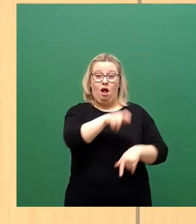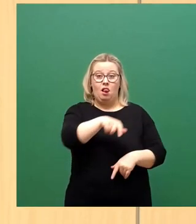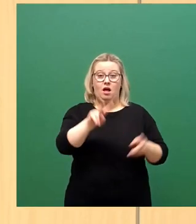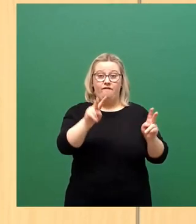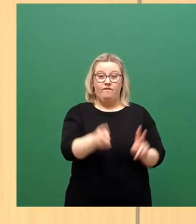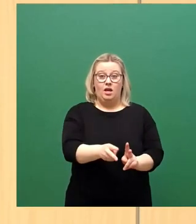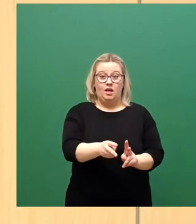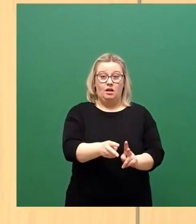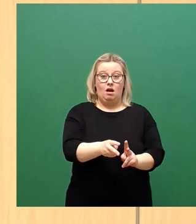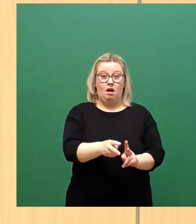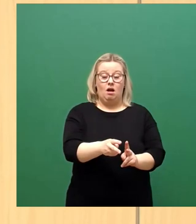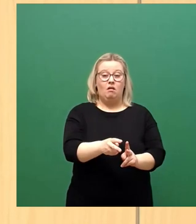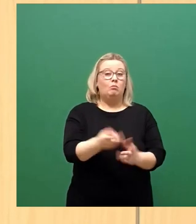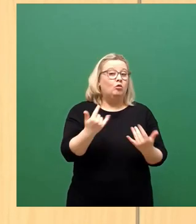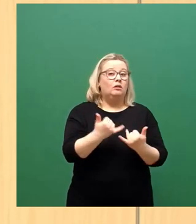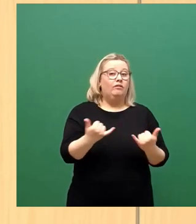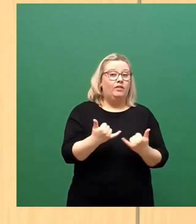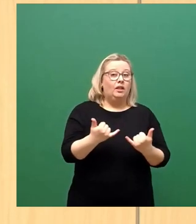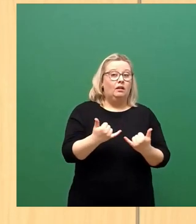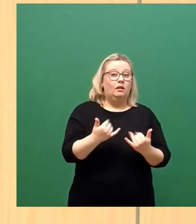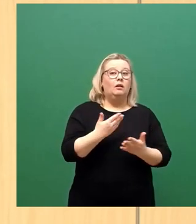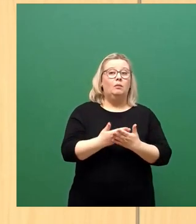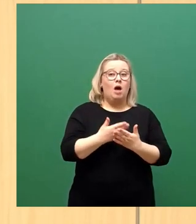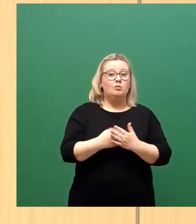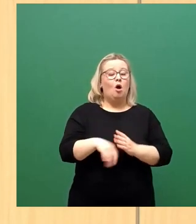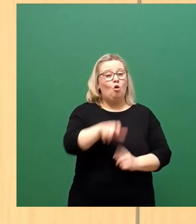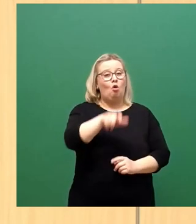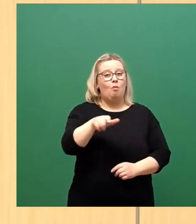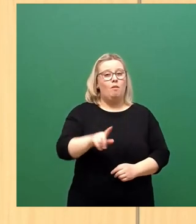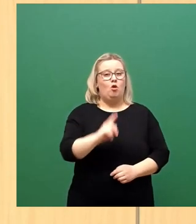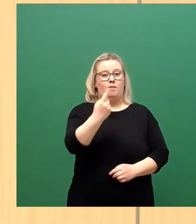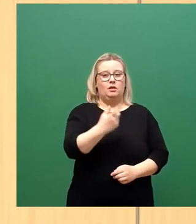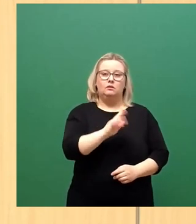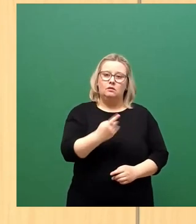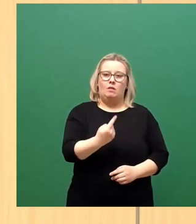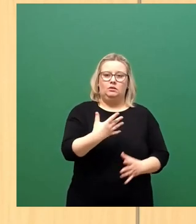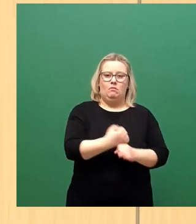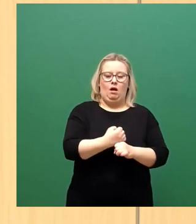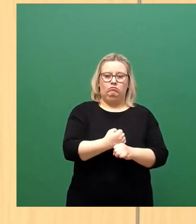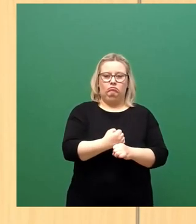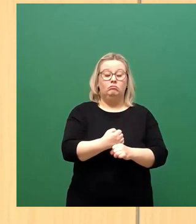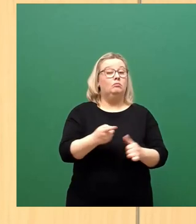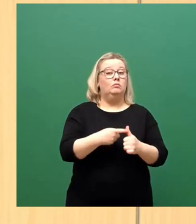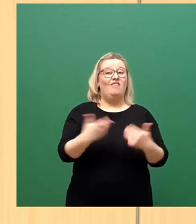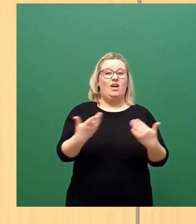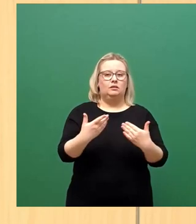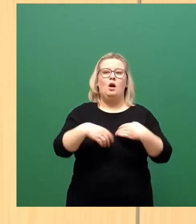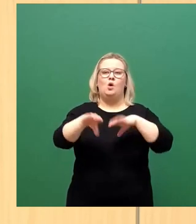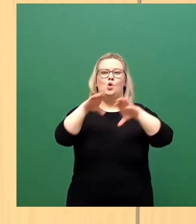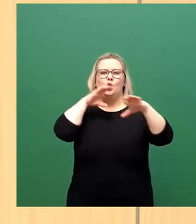erreichen das auch aufgrund des Handelns des OBs. Das Erste, was der OB tun kann, ist zu kommunizieren. Klar,